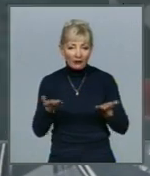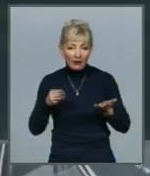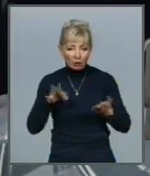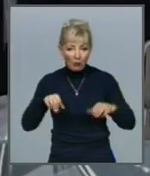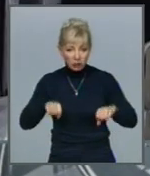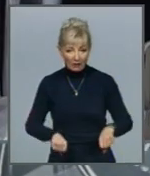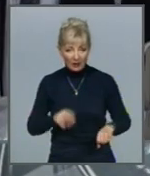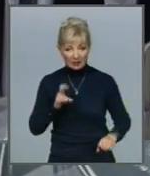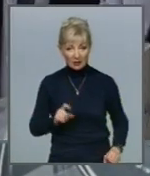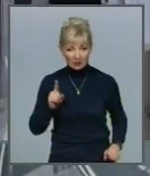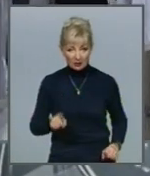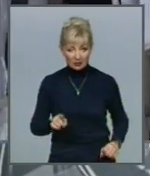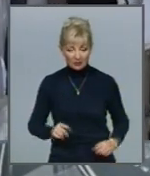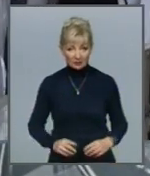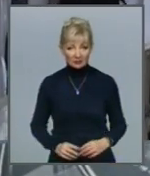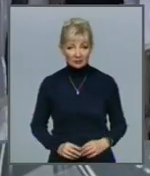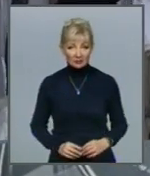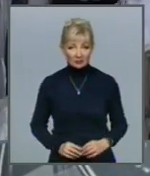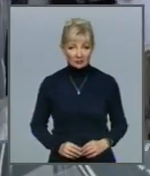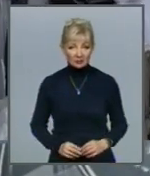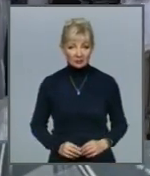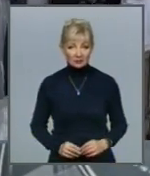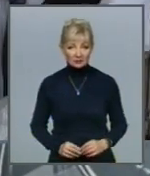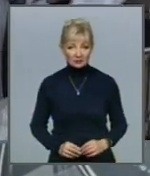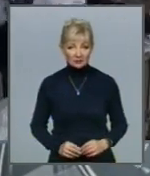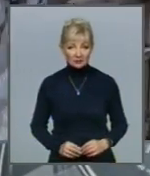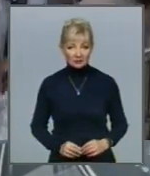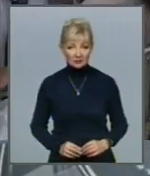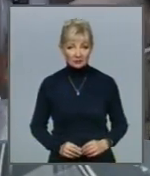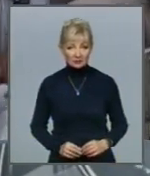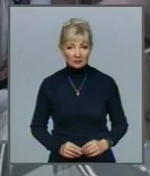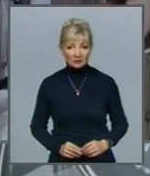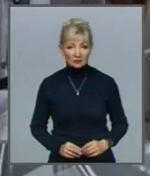неї Марія Соловйова, Євген Кучко, Харківські Звістя